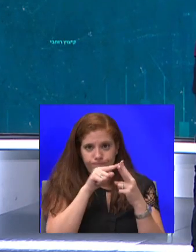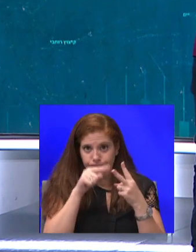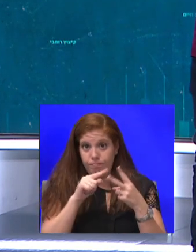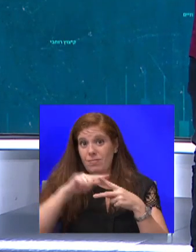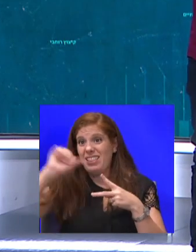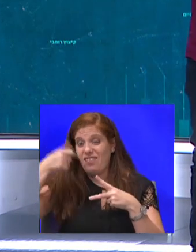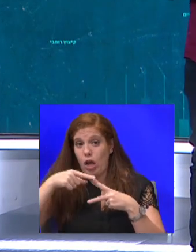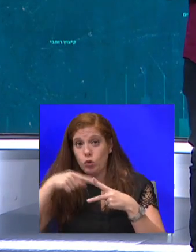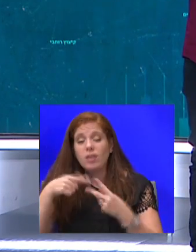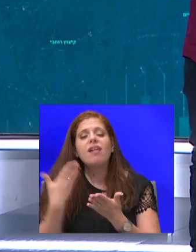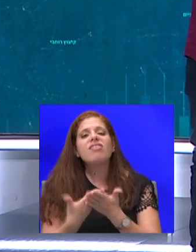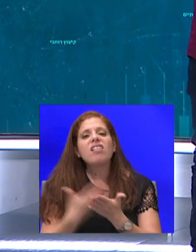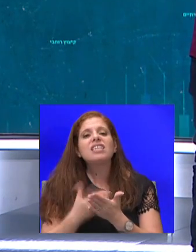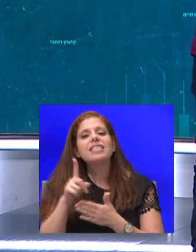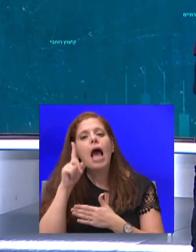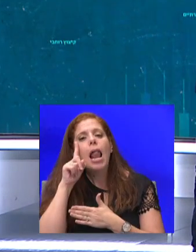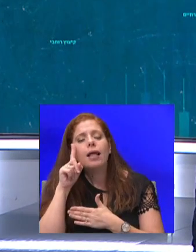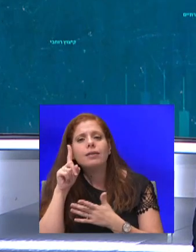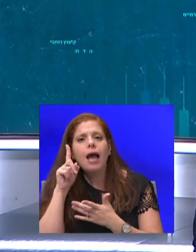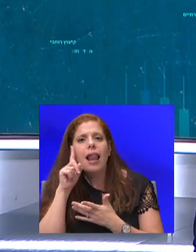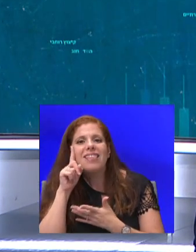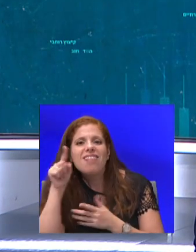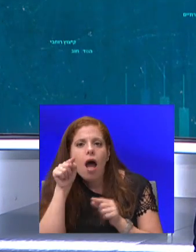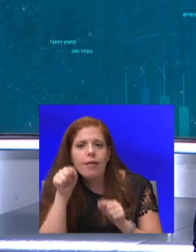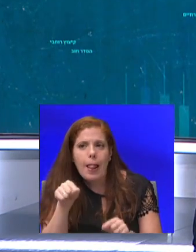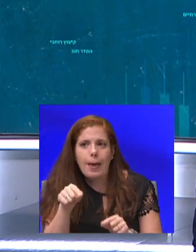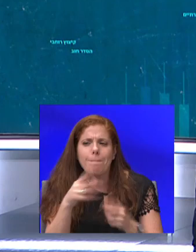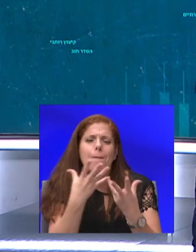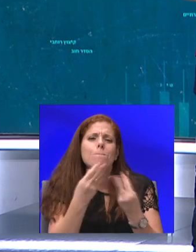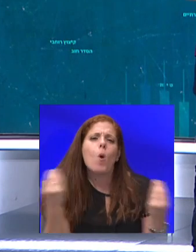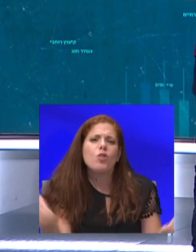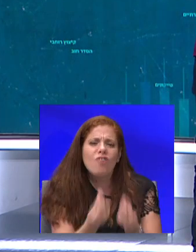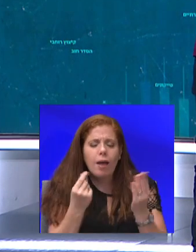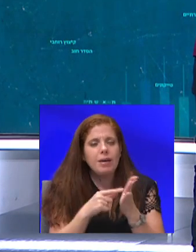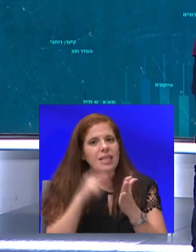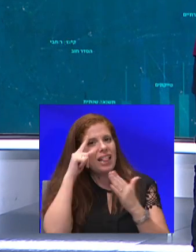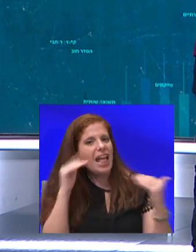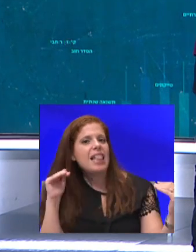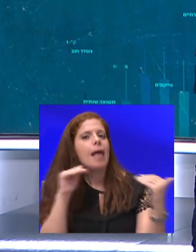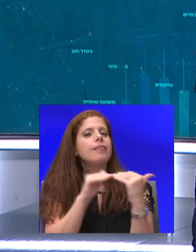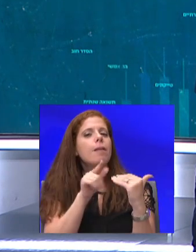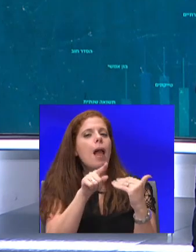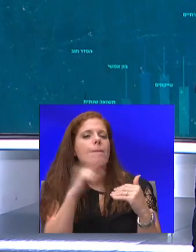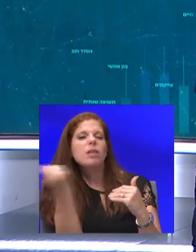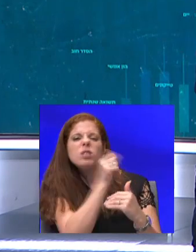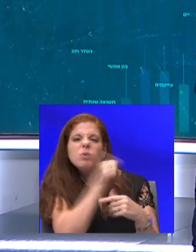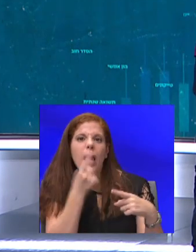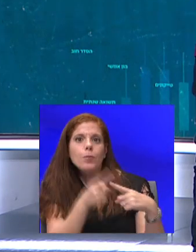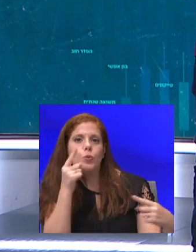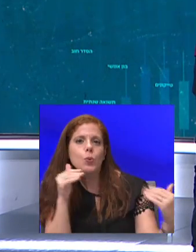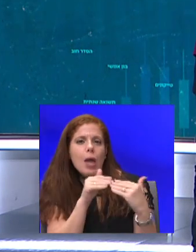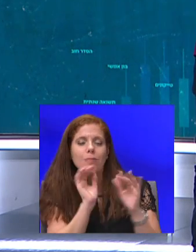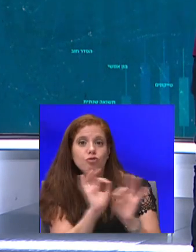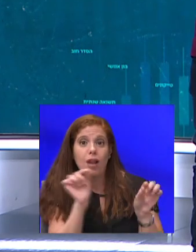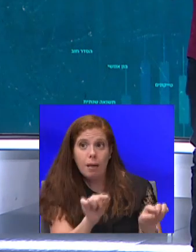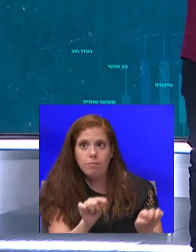לדאטה לכם המון המון דברים, בשביל להיות מסוגלת להתאים לכם את הפרסומות, הכי מדויקות עבורכם. ובשביל להשיג כל כך הרבה דאטה, זה הדבר